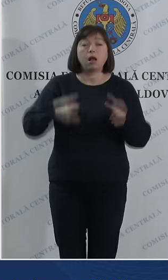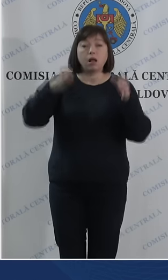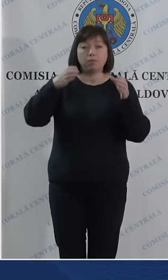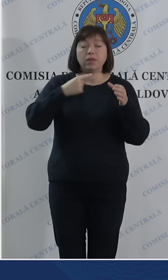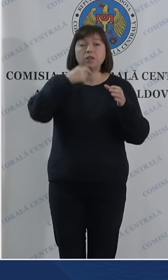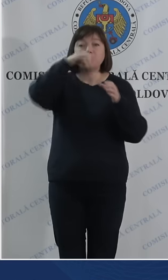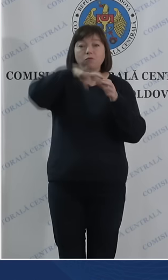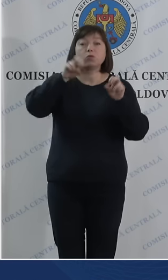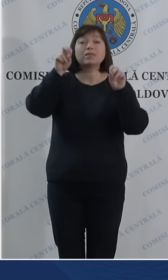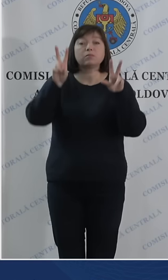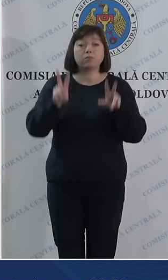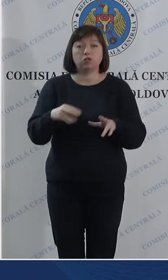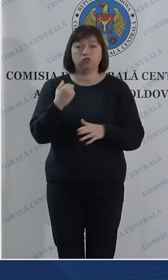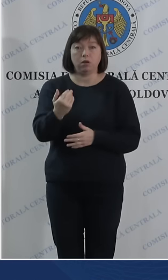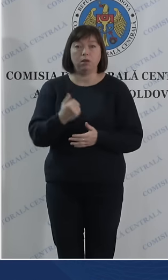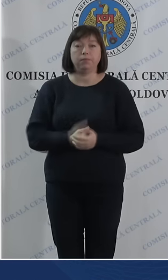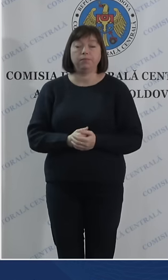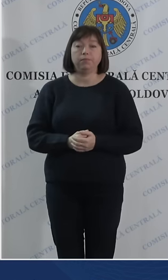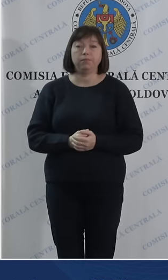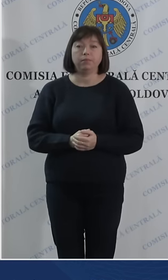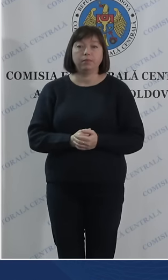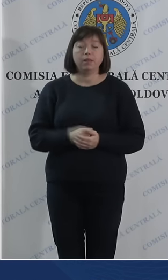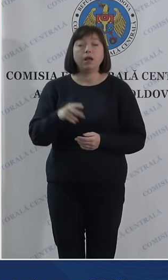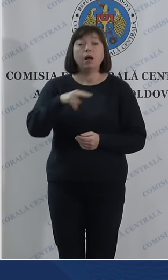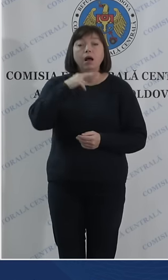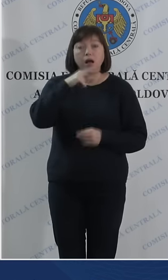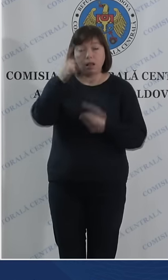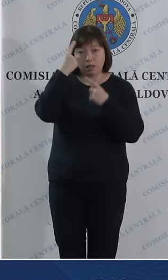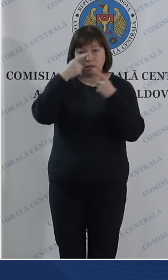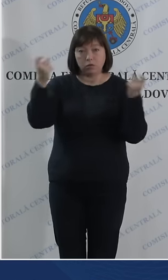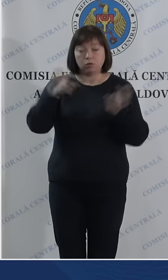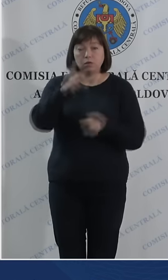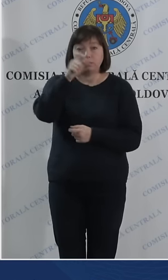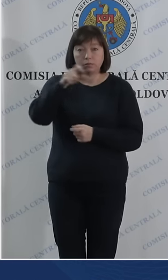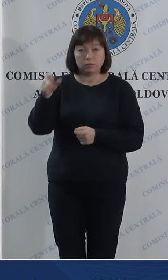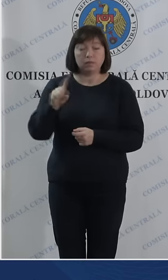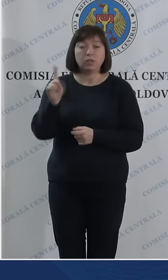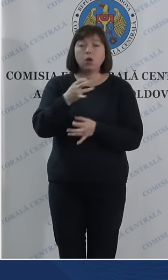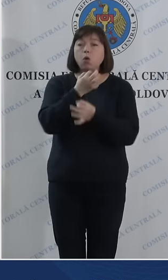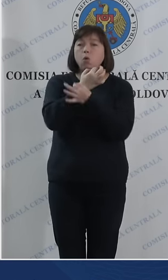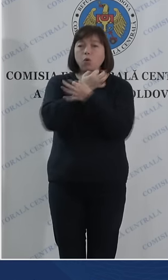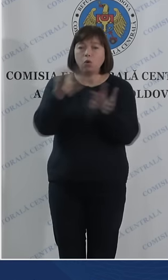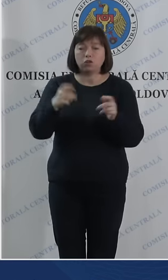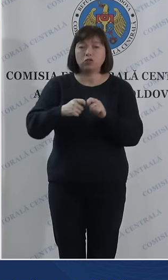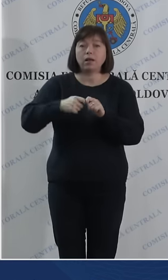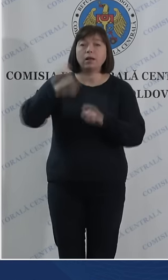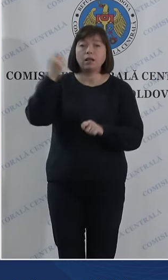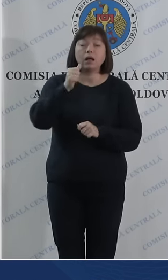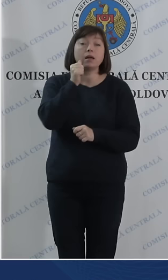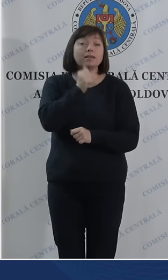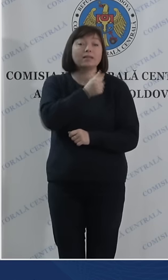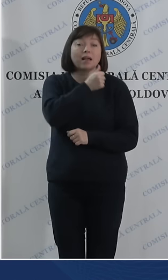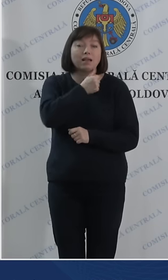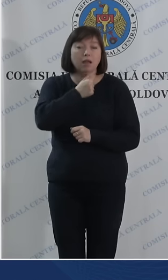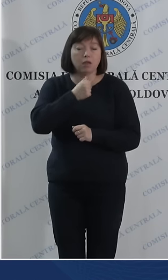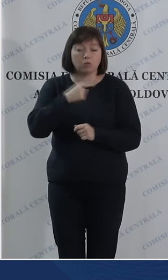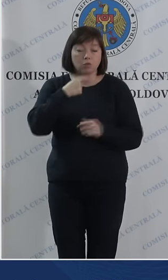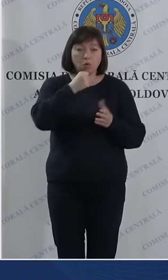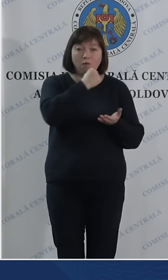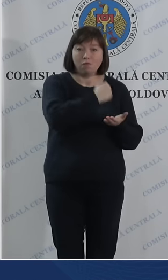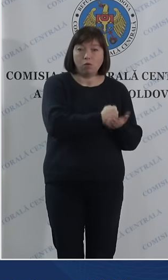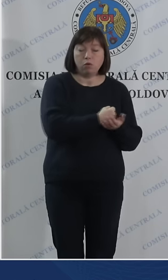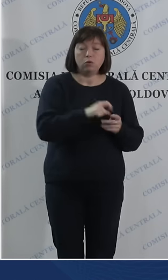vot speciale. Atenționăm opinia publică că orice încălcare a secretului votului se